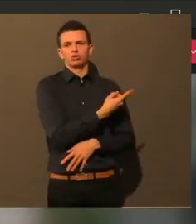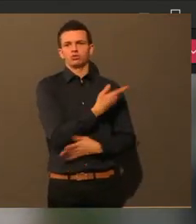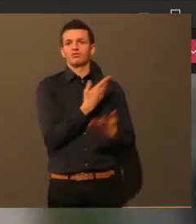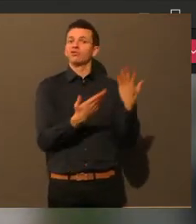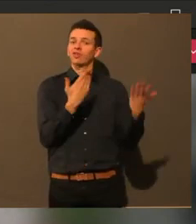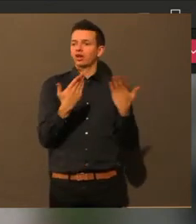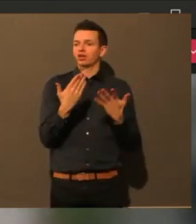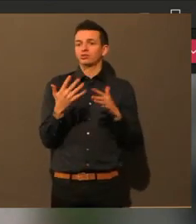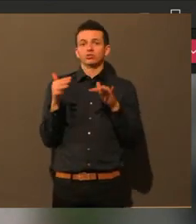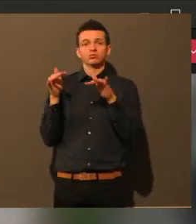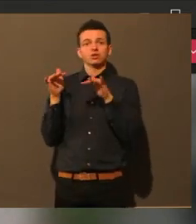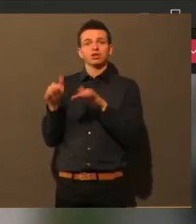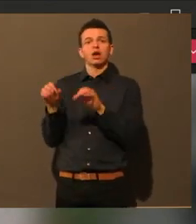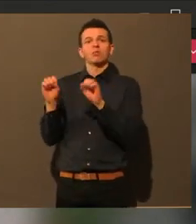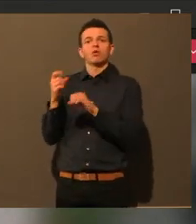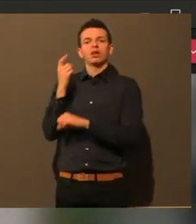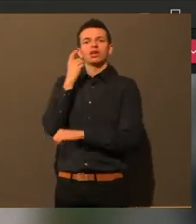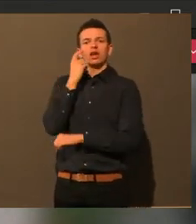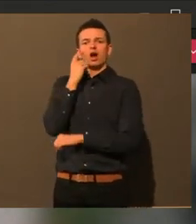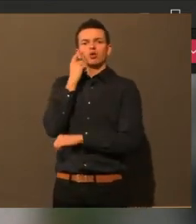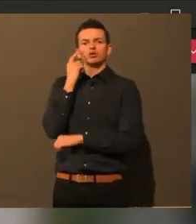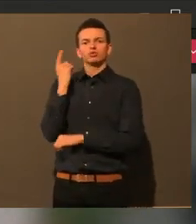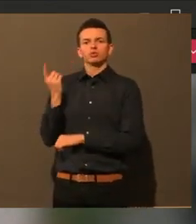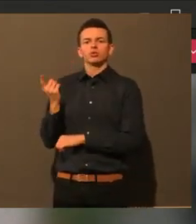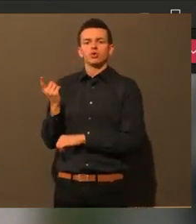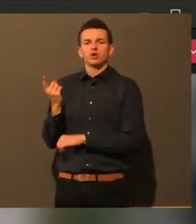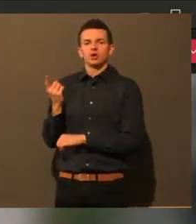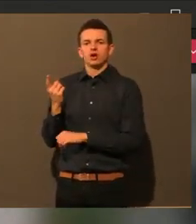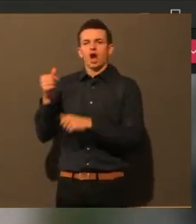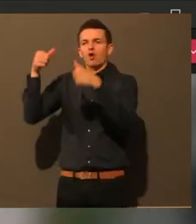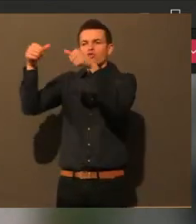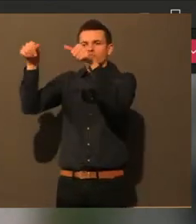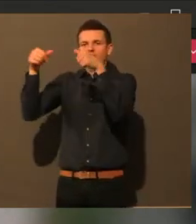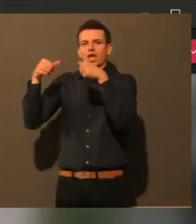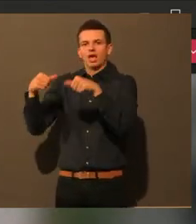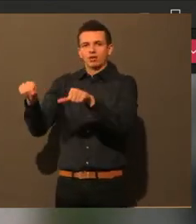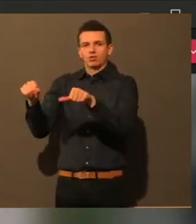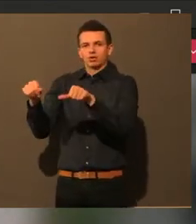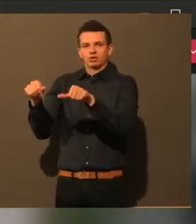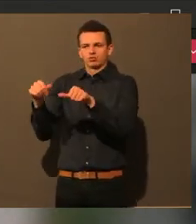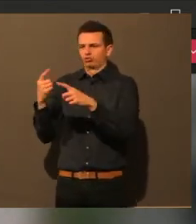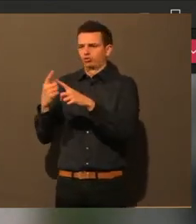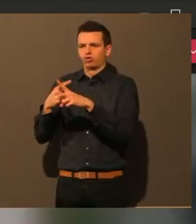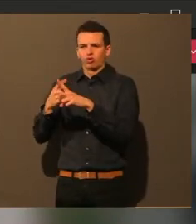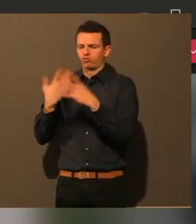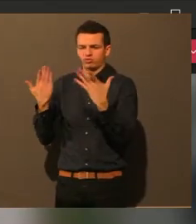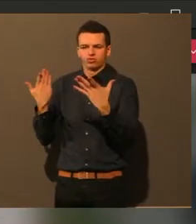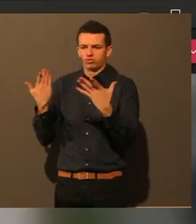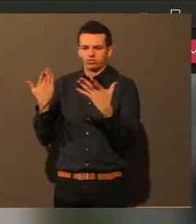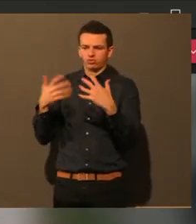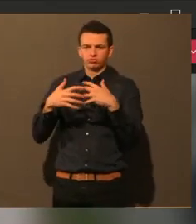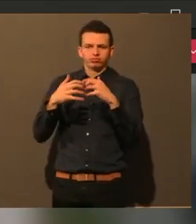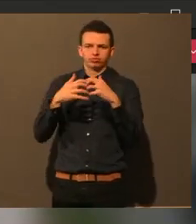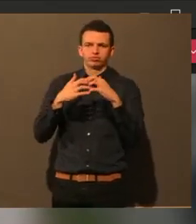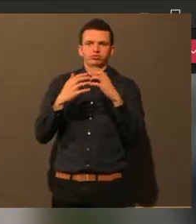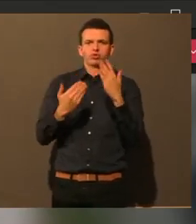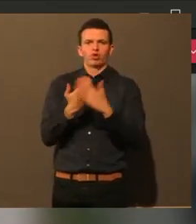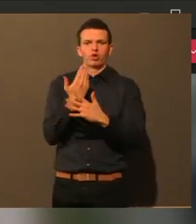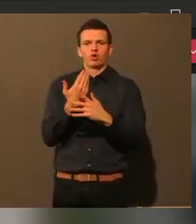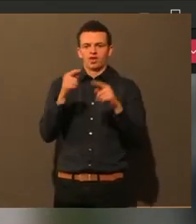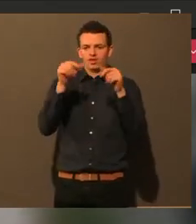Aktionen auch schon getan wurde. und den an Bäckereien vergibt, die eben an diesem